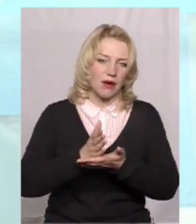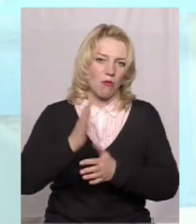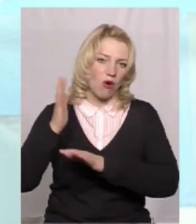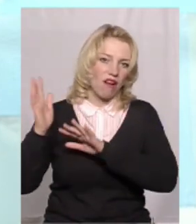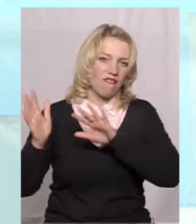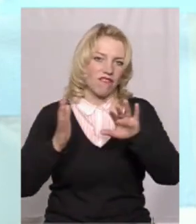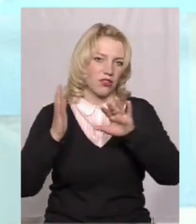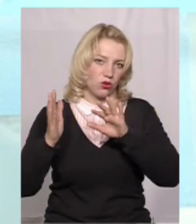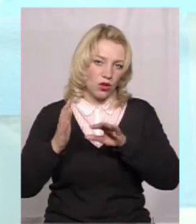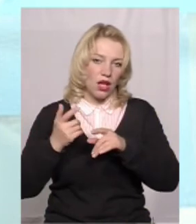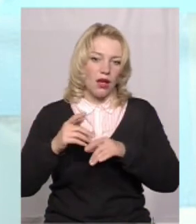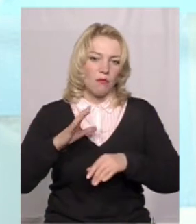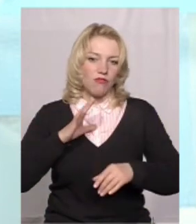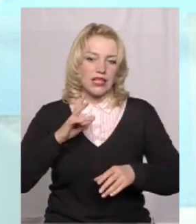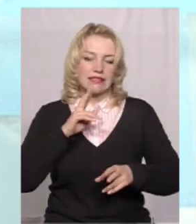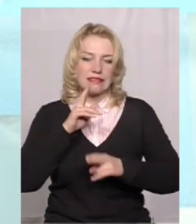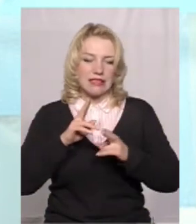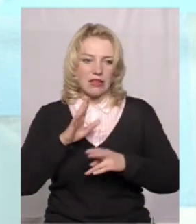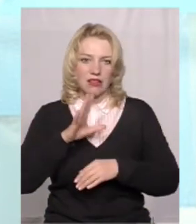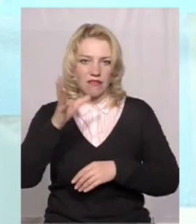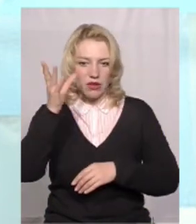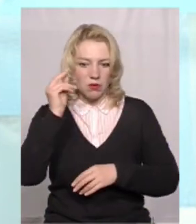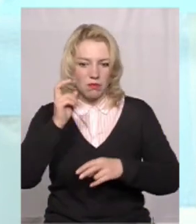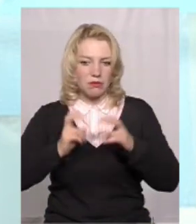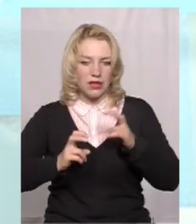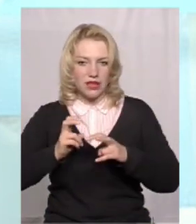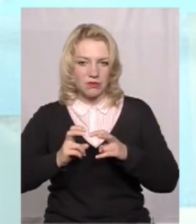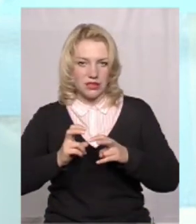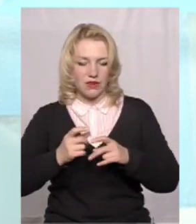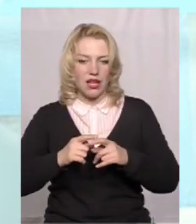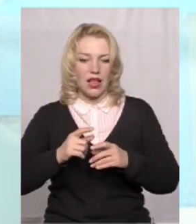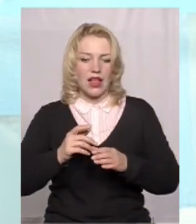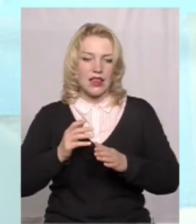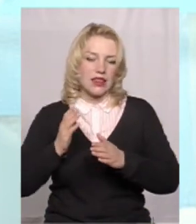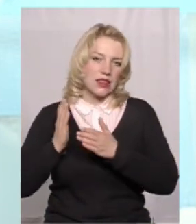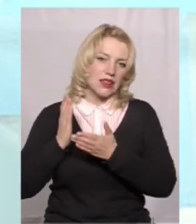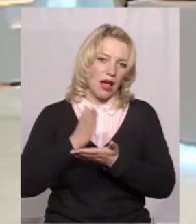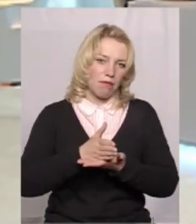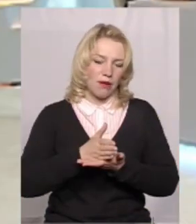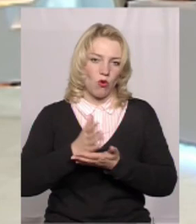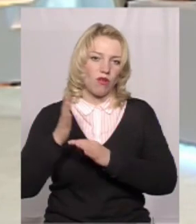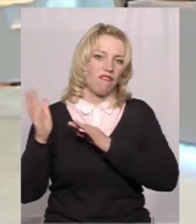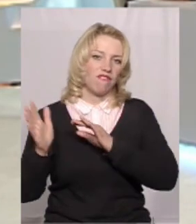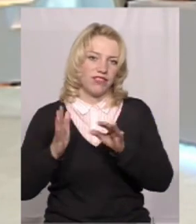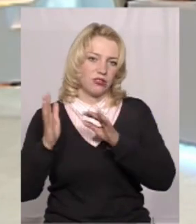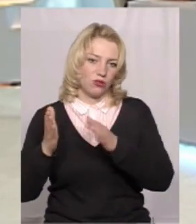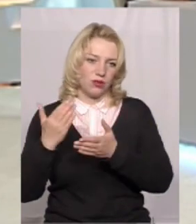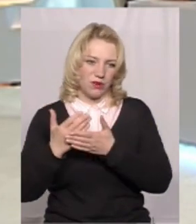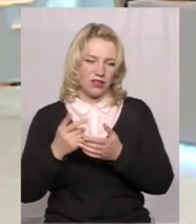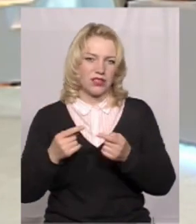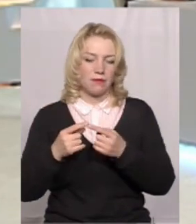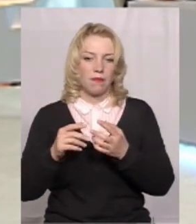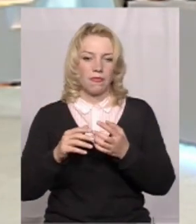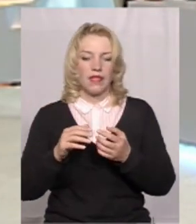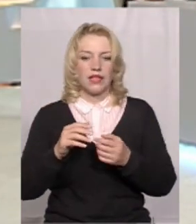скарги поступають, не врахували підприємство напрямок вітру. Конкретну ситуацію треба враховувати. Так, конкретну ситуацію.